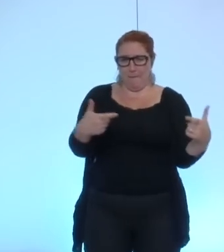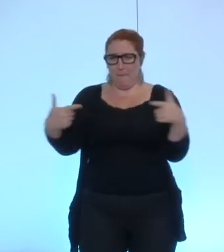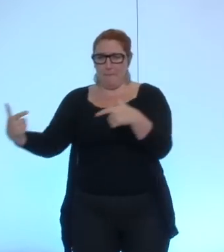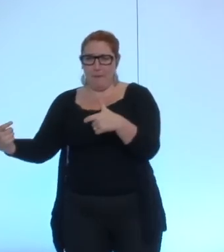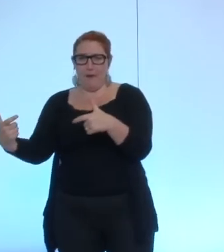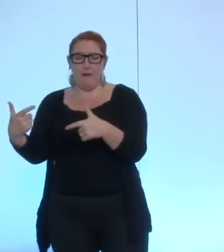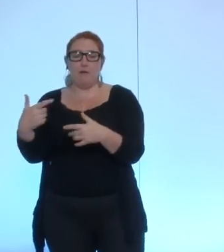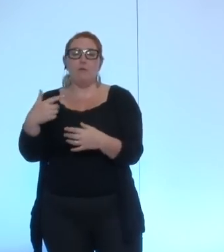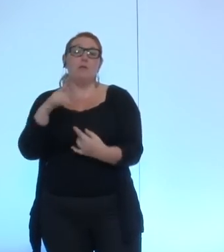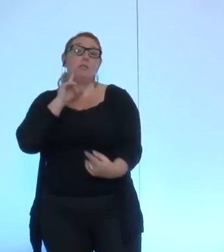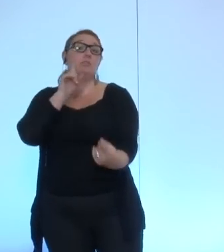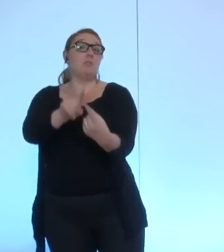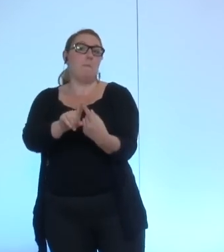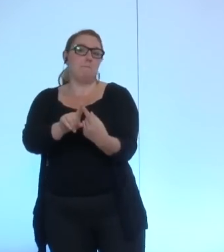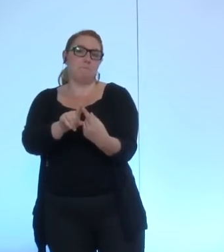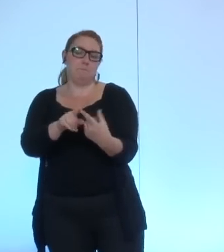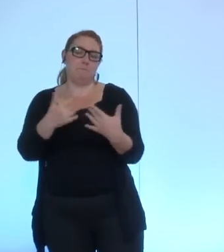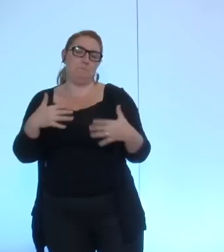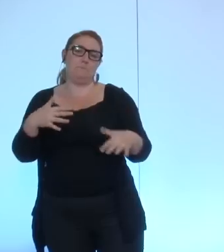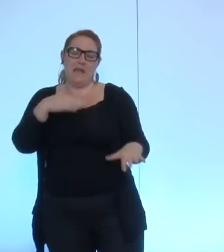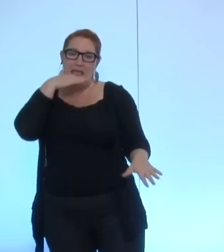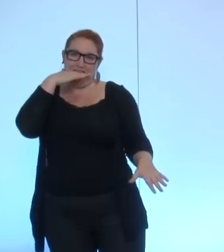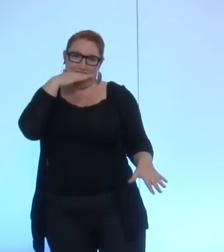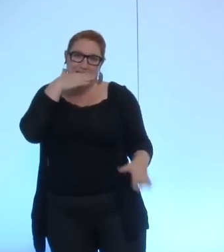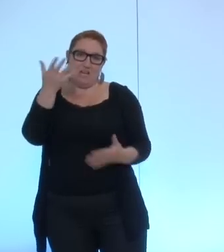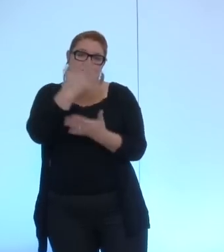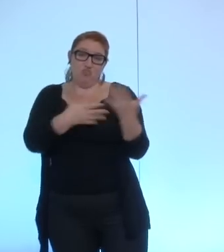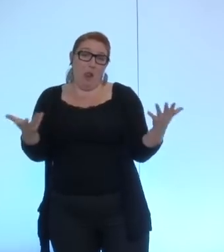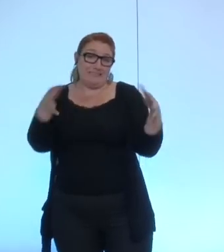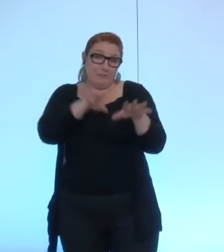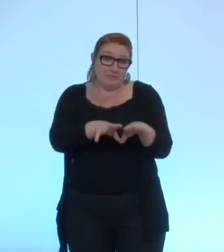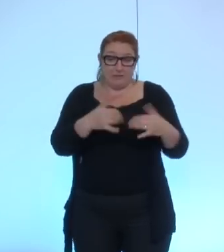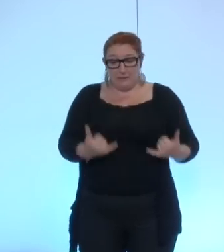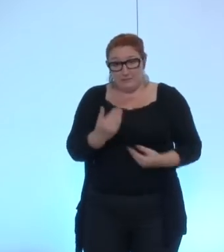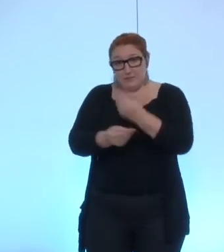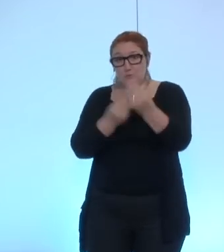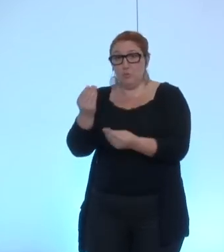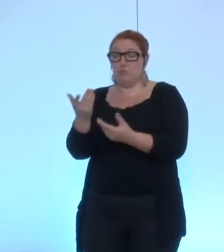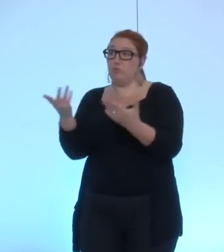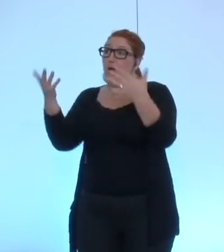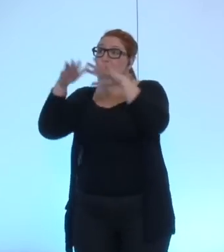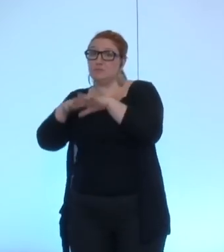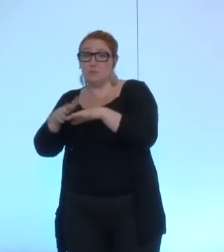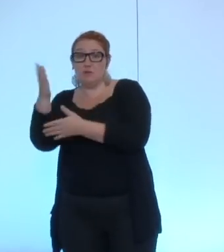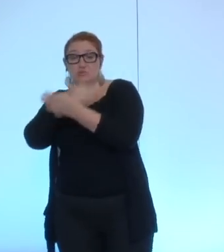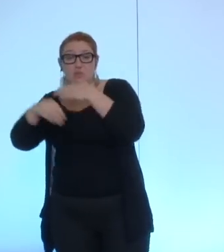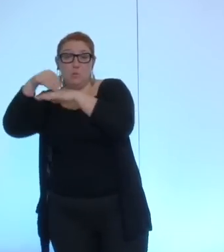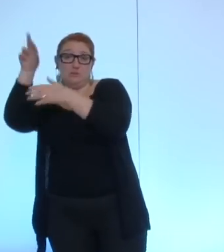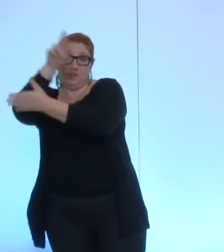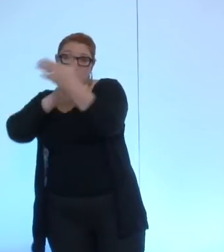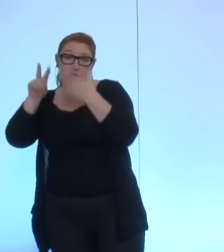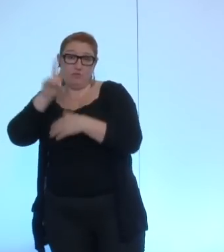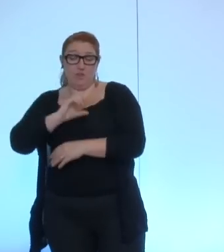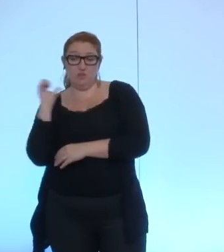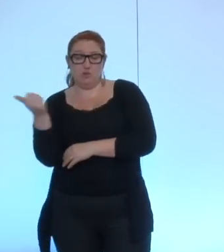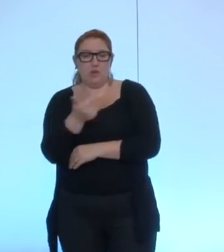est toujours tendu dans les hémicycles que ce soit ici à l'assemblée au conseil régional chacun mesurant ses